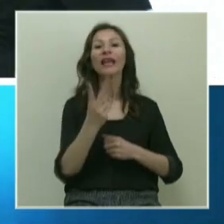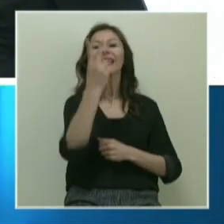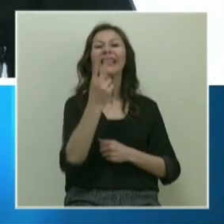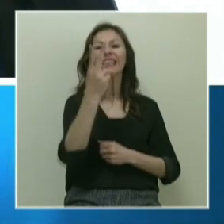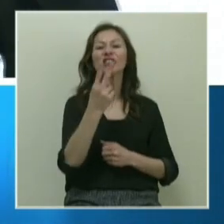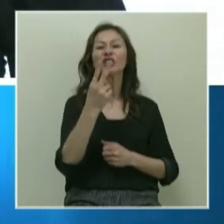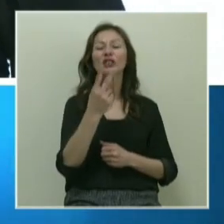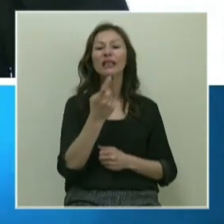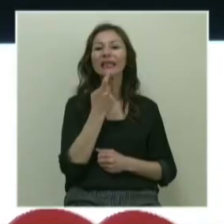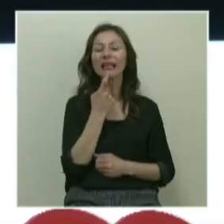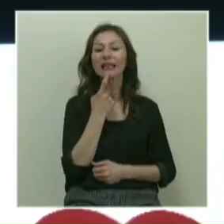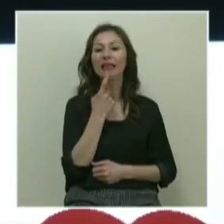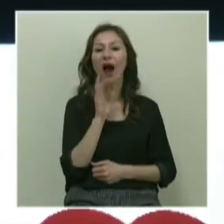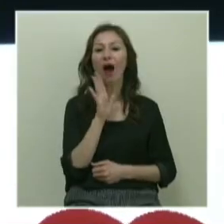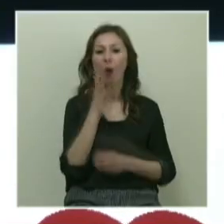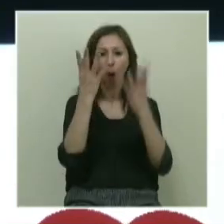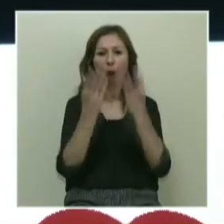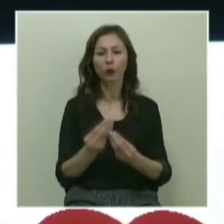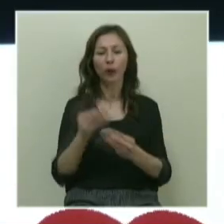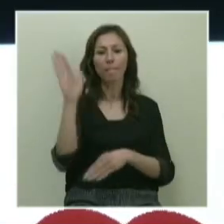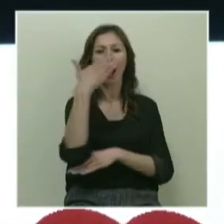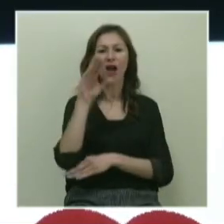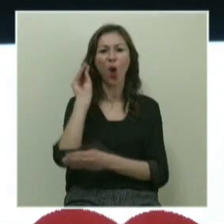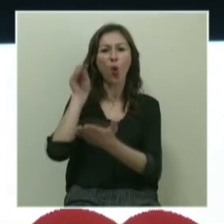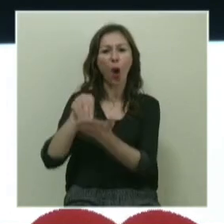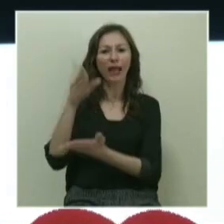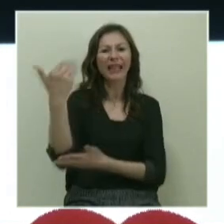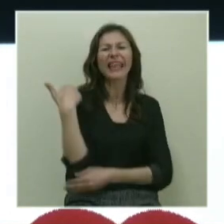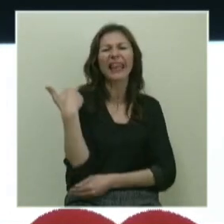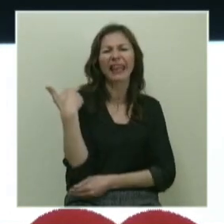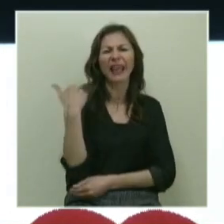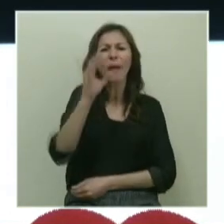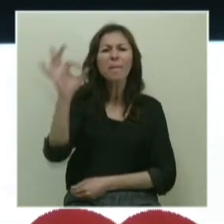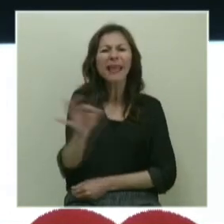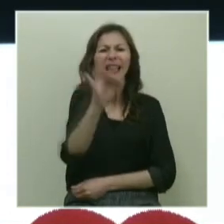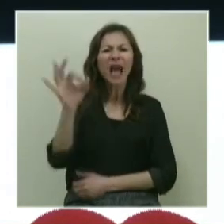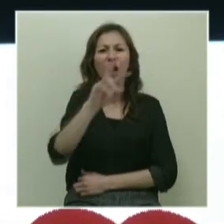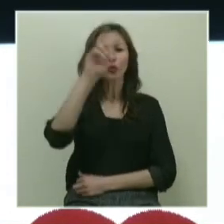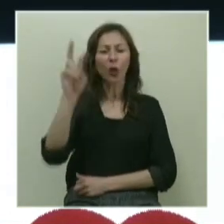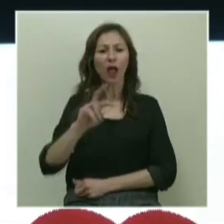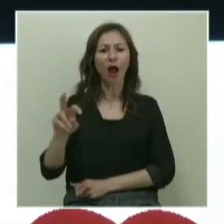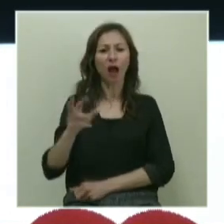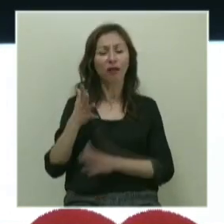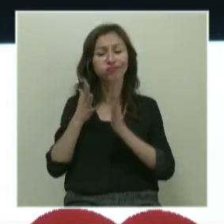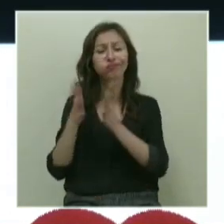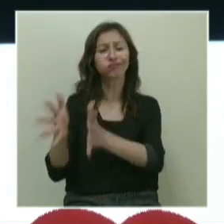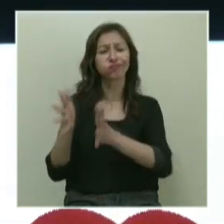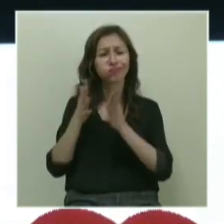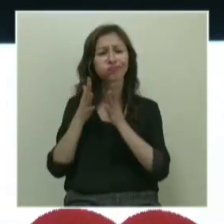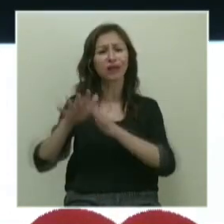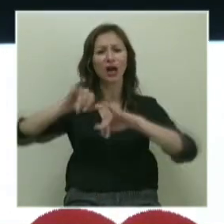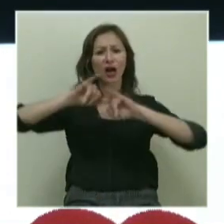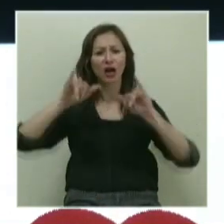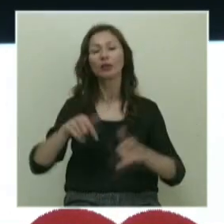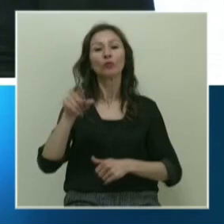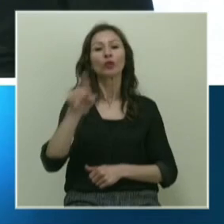yılında, 7 yıl oldu oraya bayrağını koyalı. Yeni, milyar dolarlar akıttı. Milyar dolarlar.